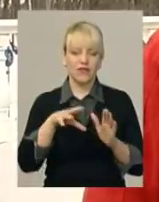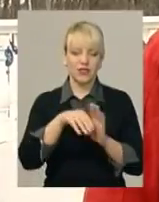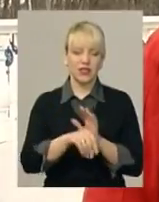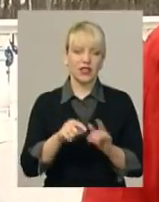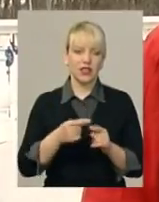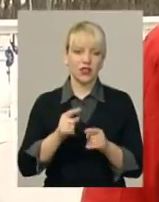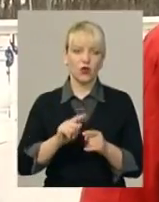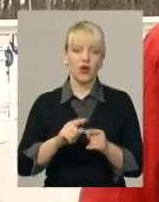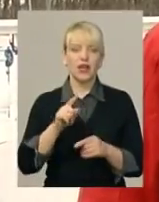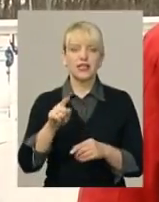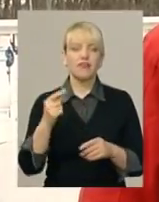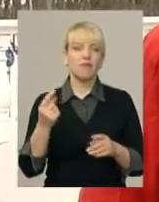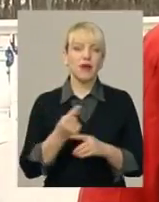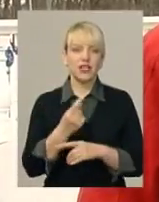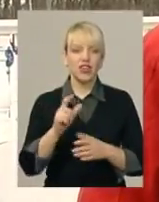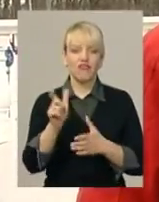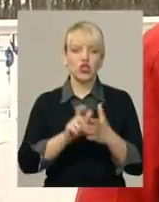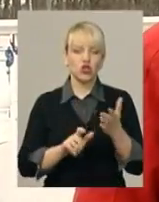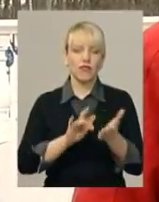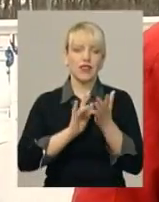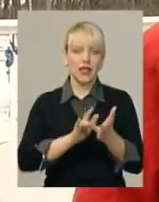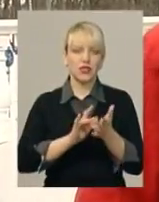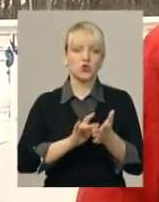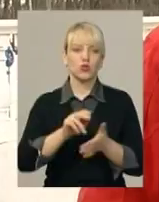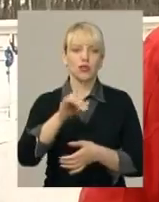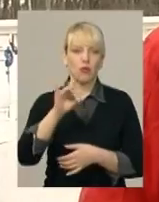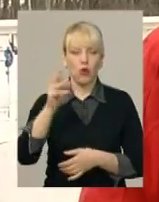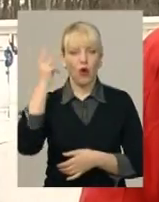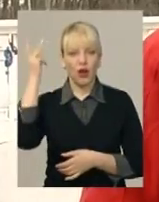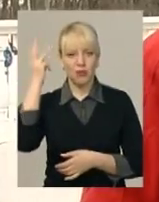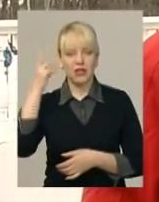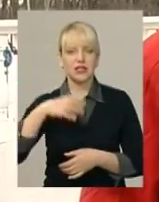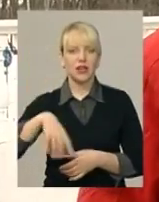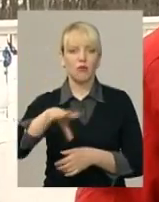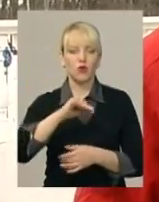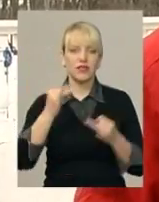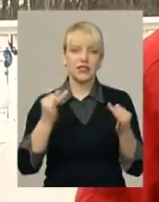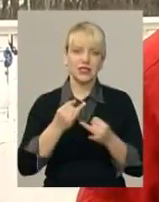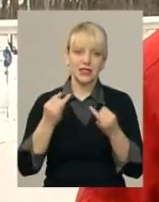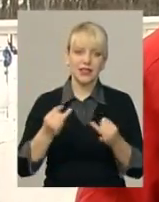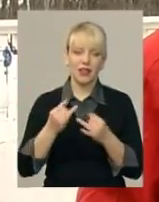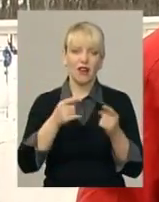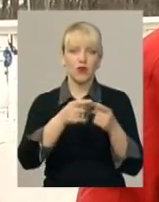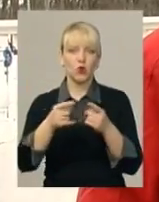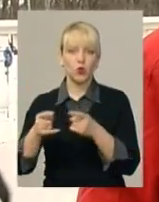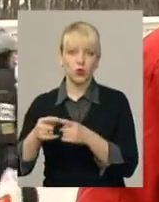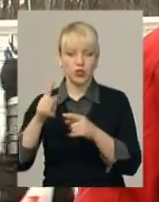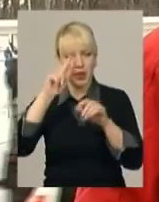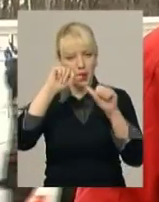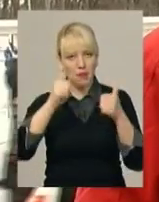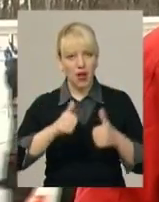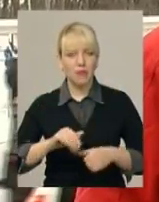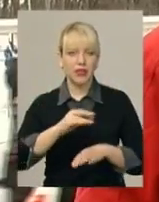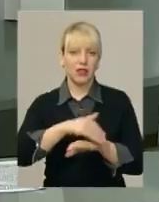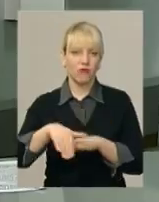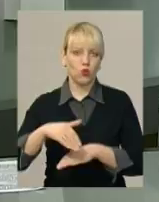вперше віршована екскурсія про Хмельницький, про всі цікаві куточки, пам'ятники в вулиці.